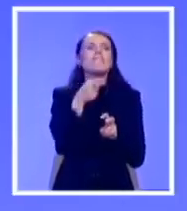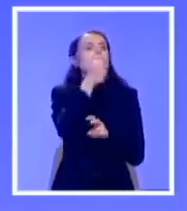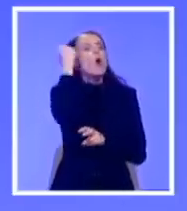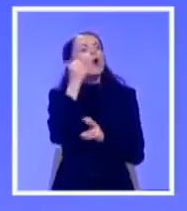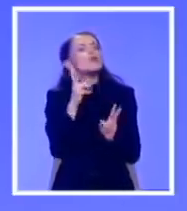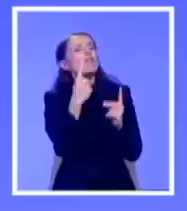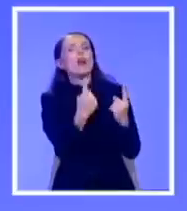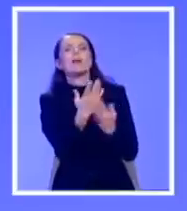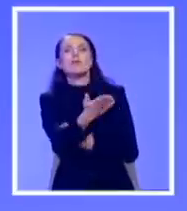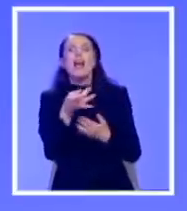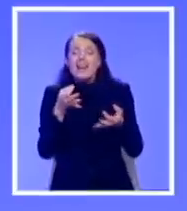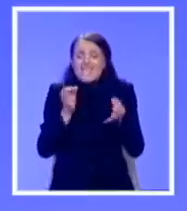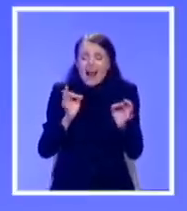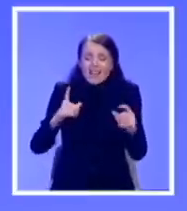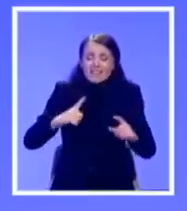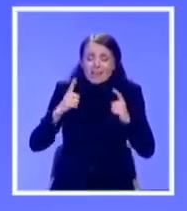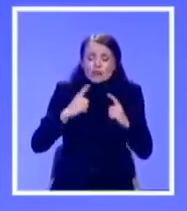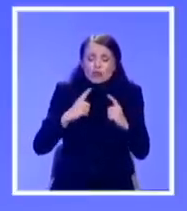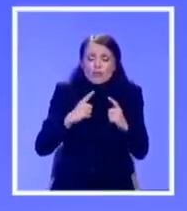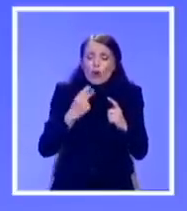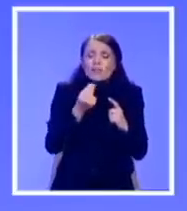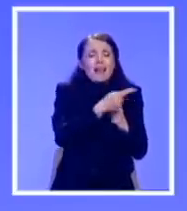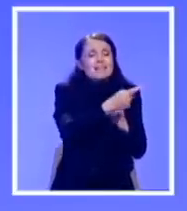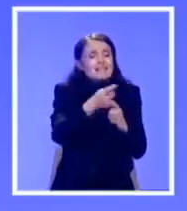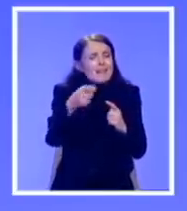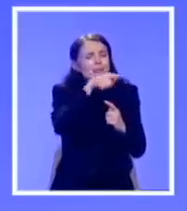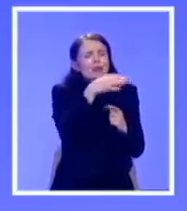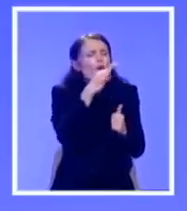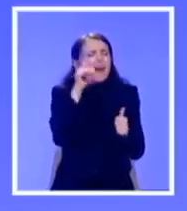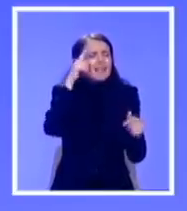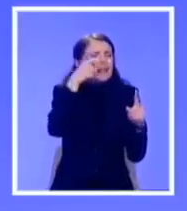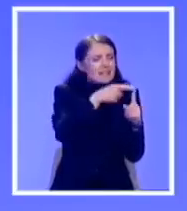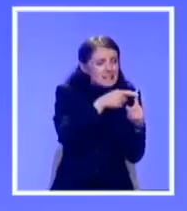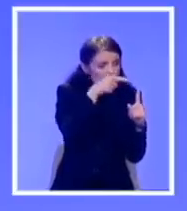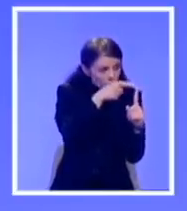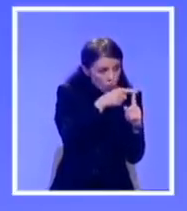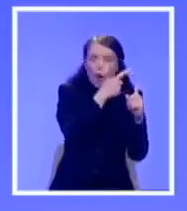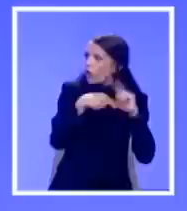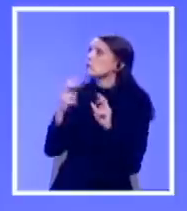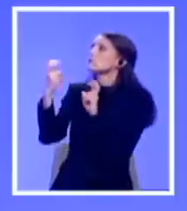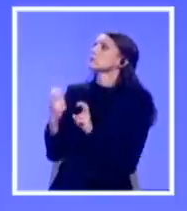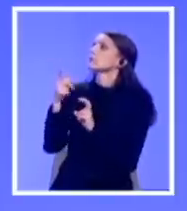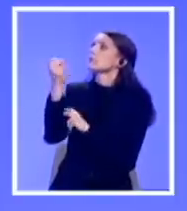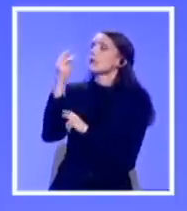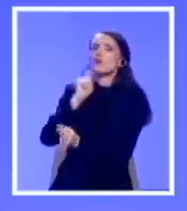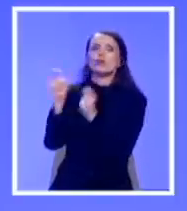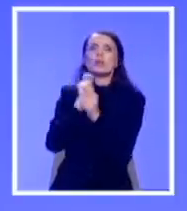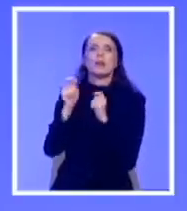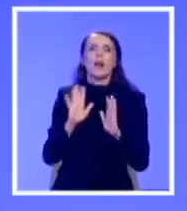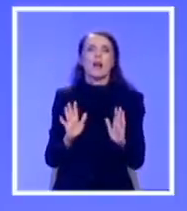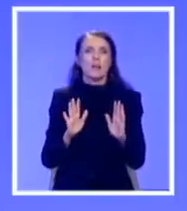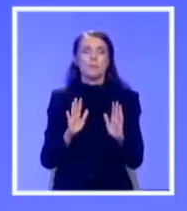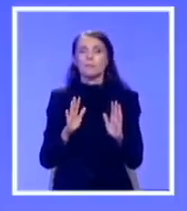Srba na Kosovu je jedino merilo u razgovorima sa svim predstavnicima iz Prištine. Dakle, moram još jednom da kažem